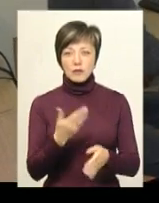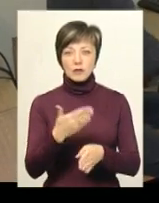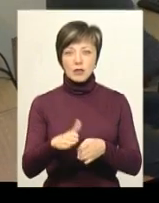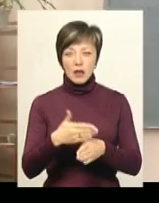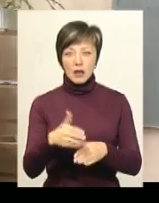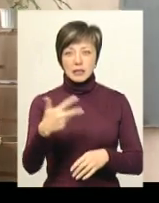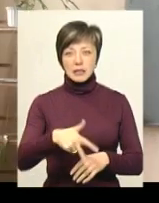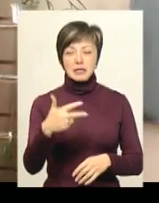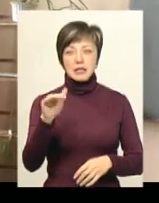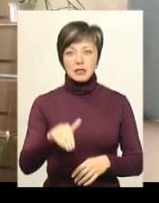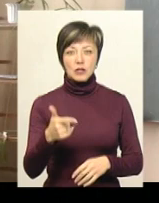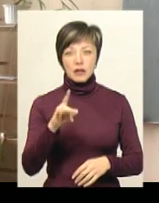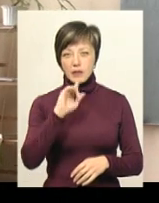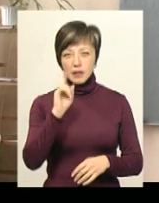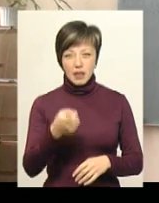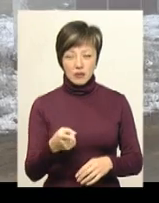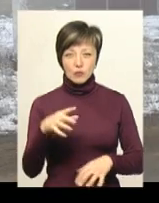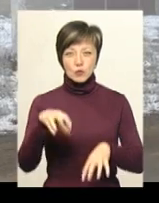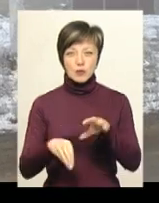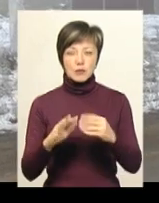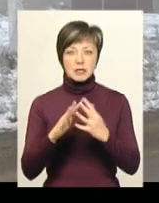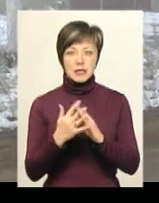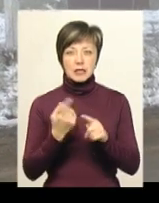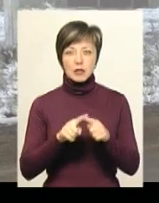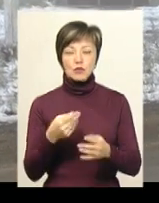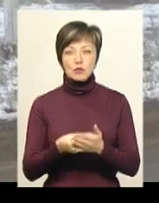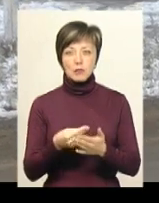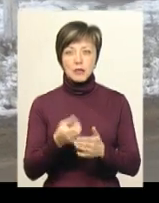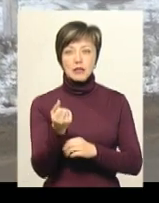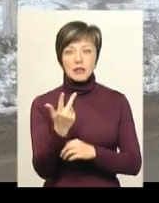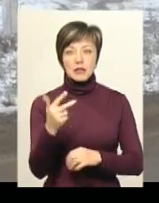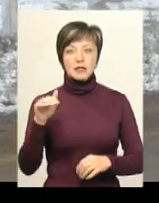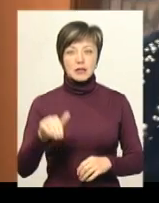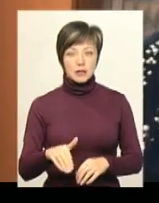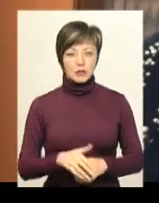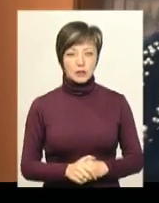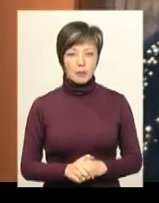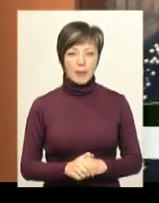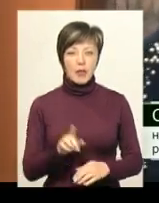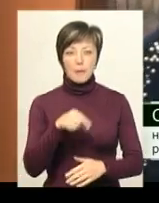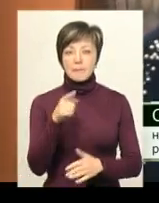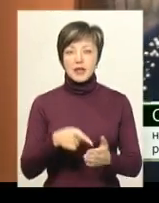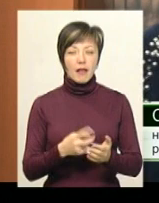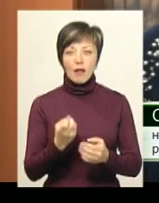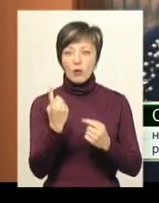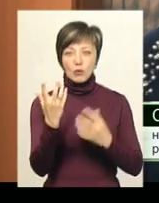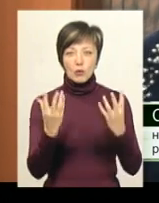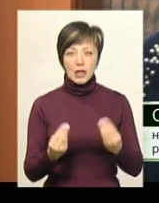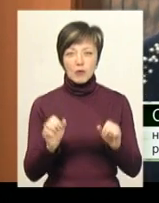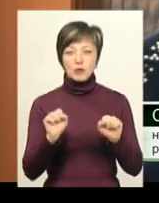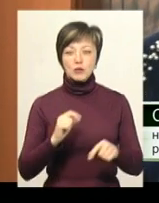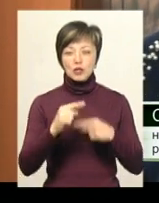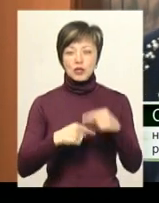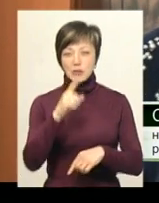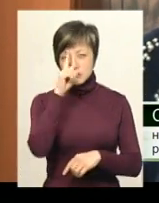витрачається 30 тисяч гривень на рік. У сусідньому селі ця сума складає 13 тисяч. Питання не одного дня, це може бути через